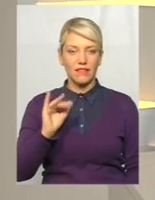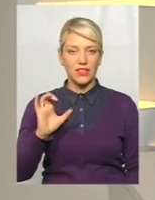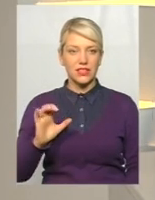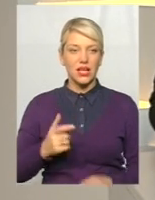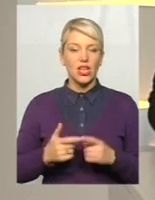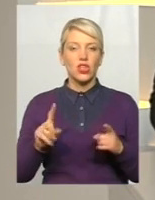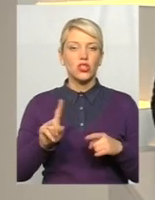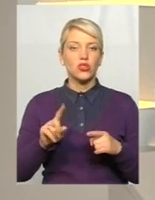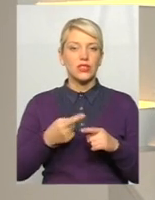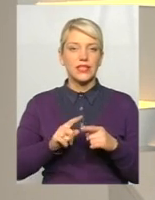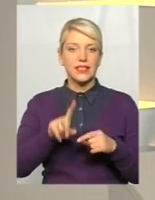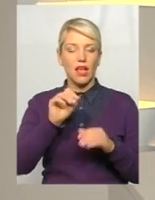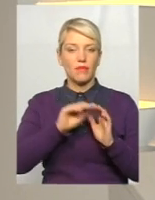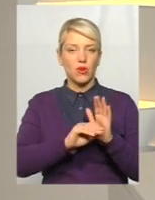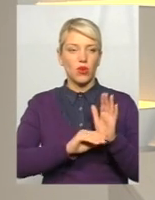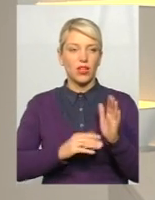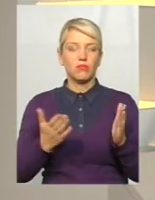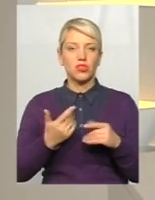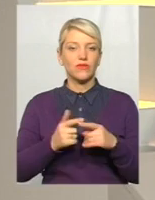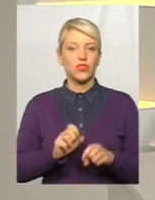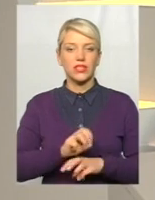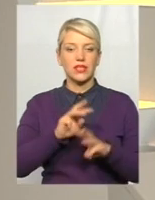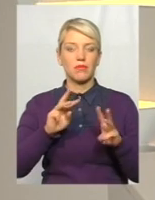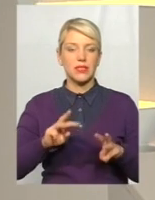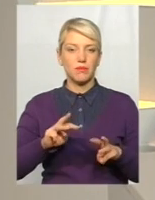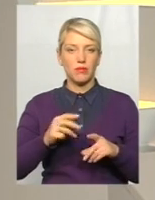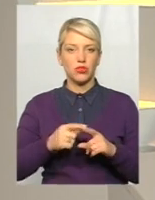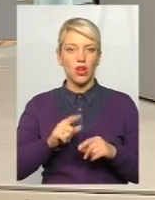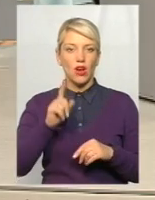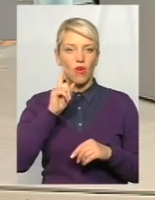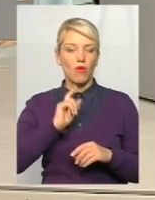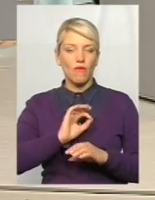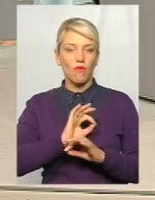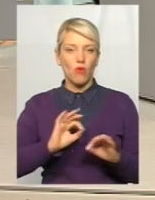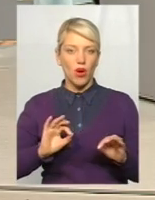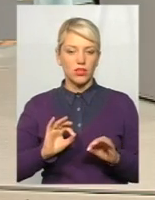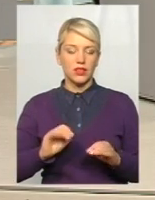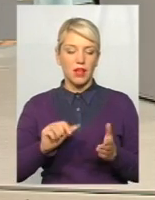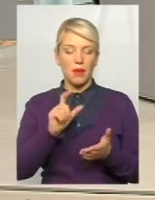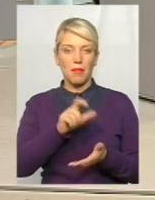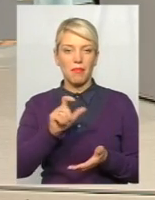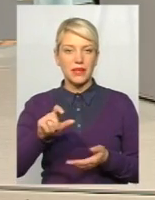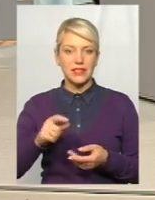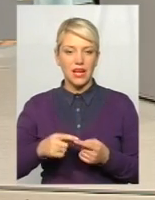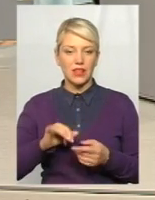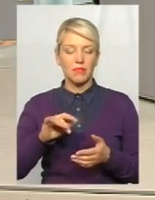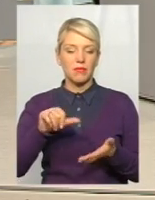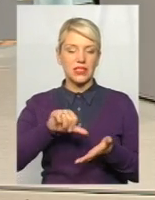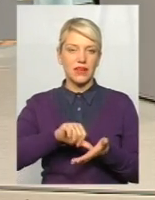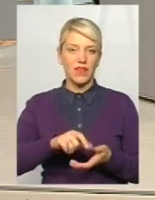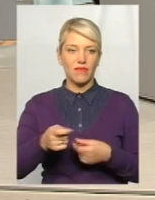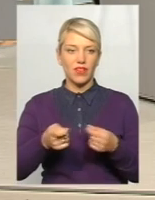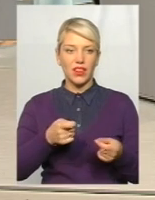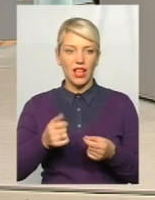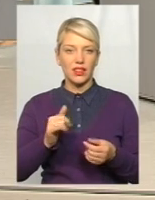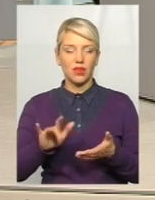ж таки, чим вона забезпечить комфорт містянам, а також представникам влади, бухгалтерам. Сьогодні ви зустрічались